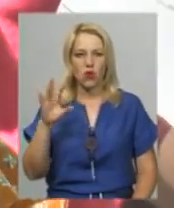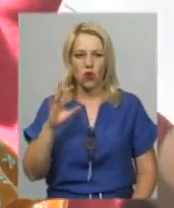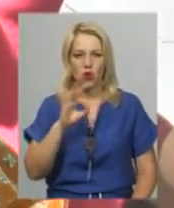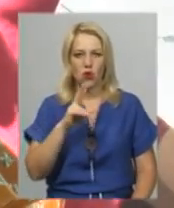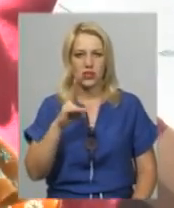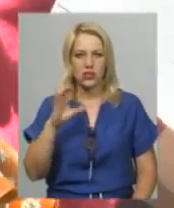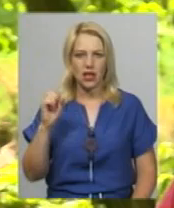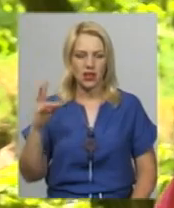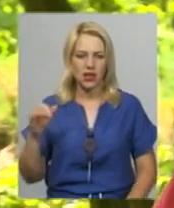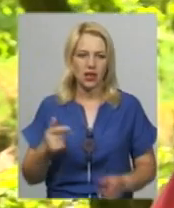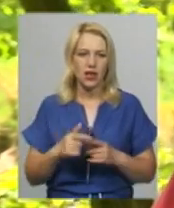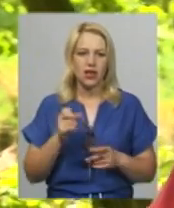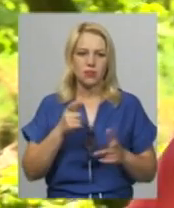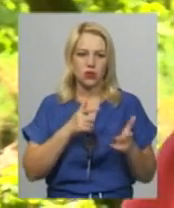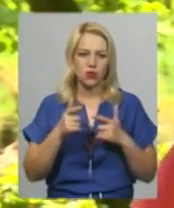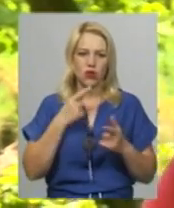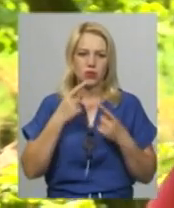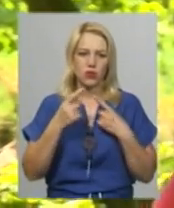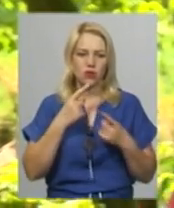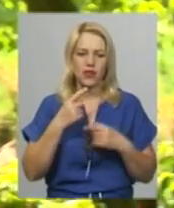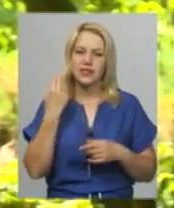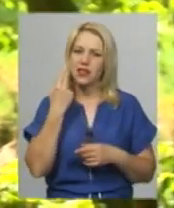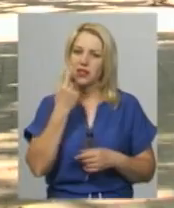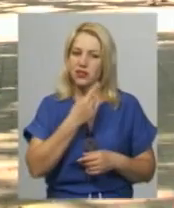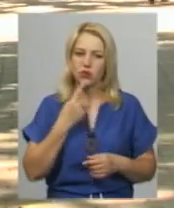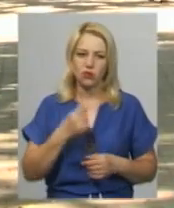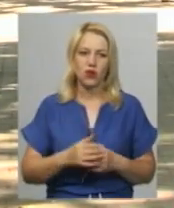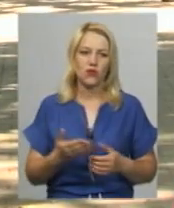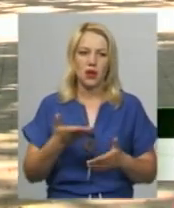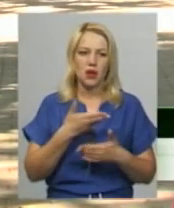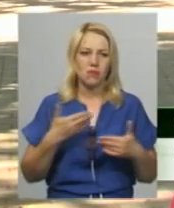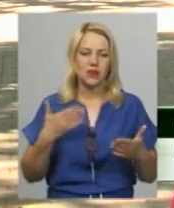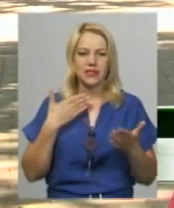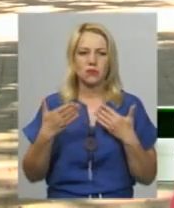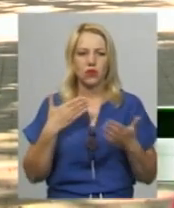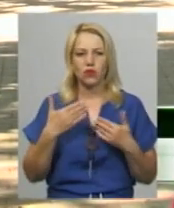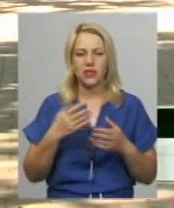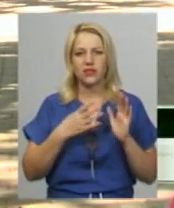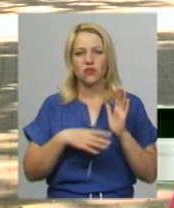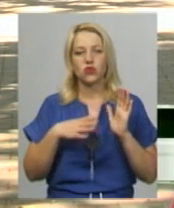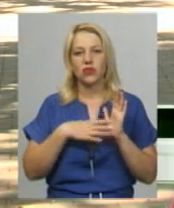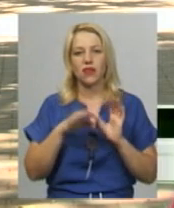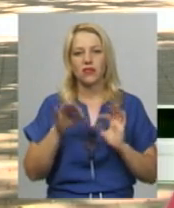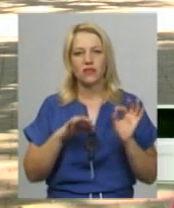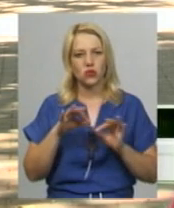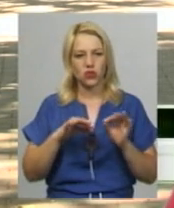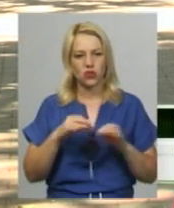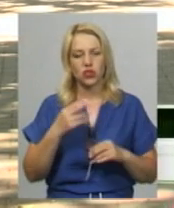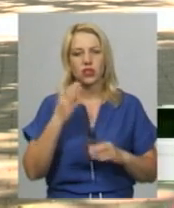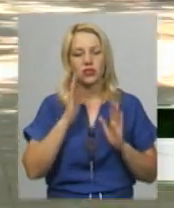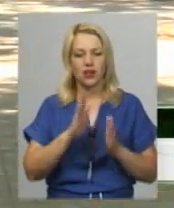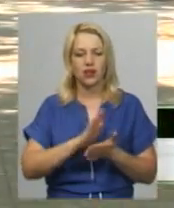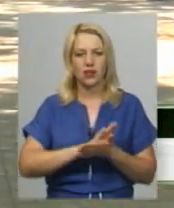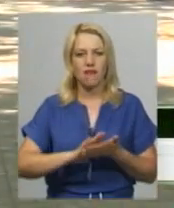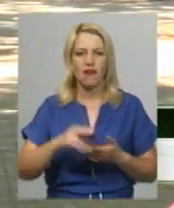спілкувалася вікшничом англійською мовою. Розповідає Оксана Науменко. Ми спілкувалися 99% часу англійською